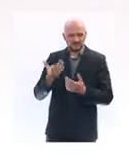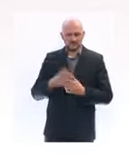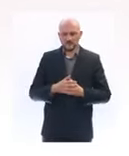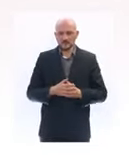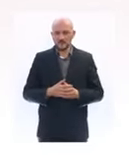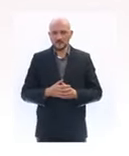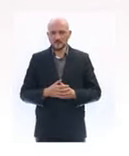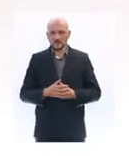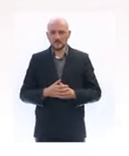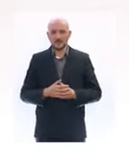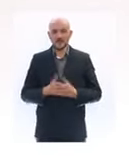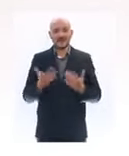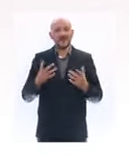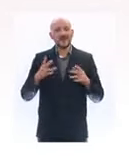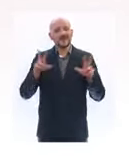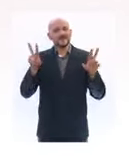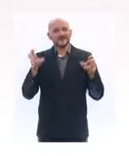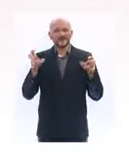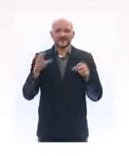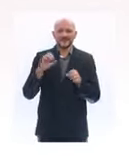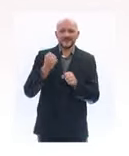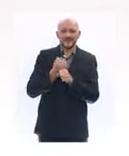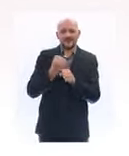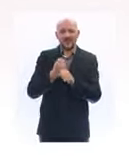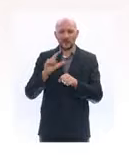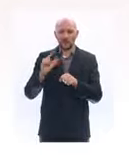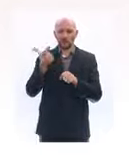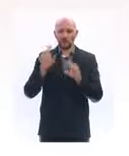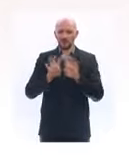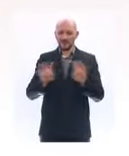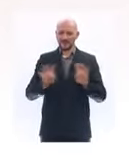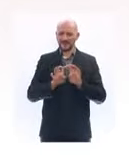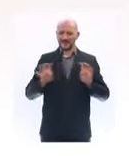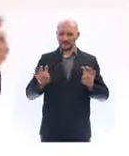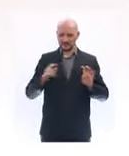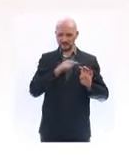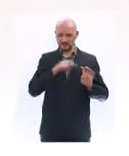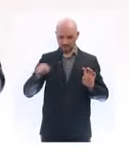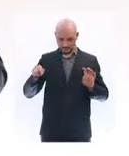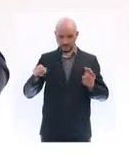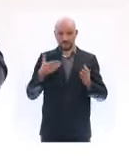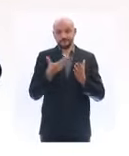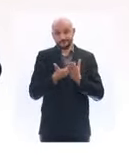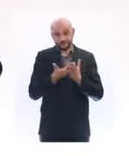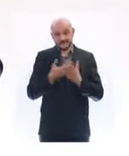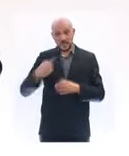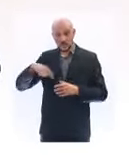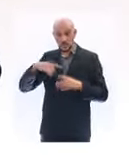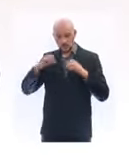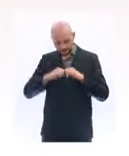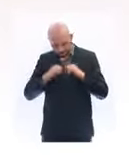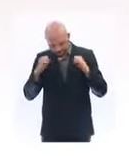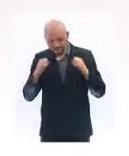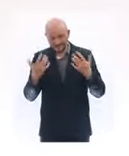Ce qu'on appelle les travailleurs de la deuxième ligne, sujet que nous avons commencé largement à aborder dans le